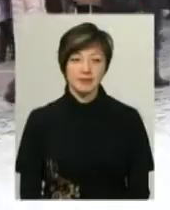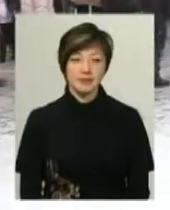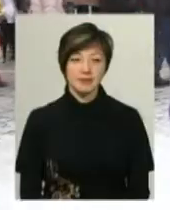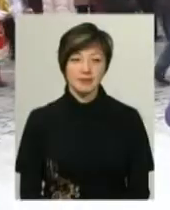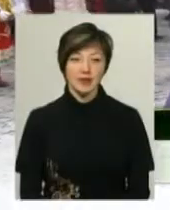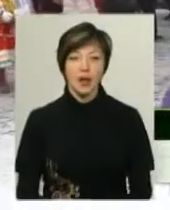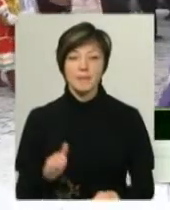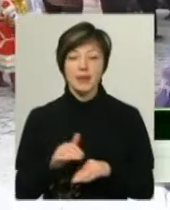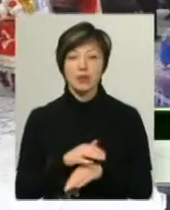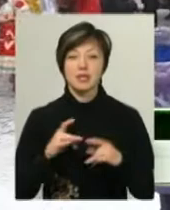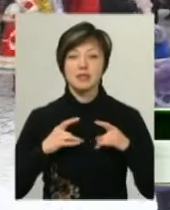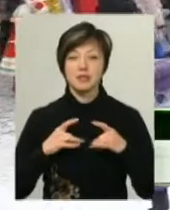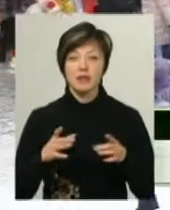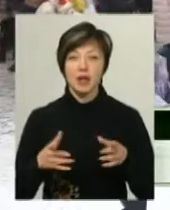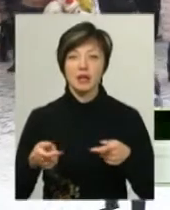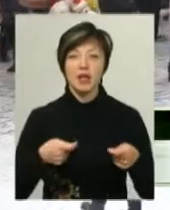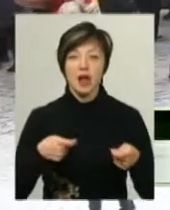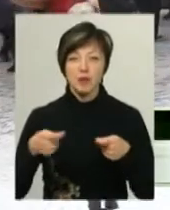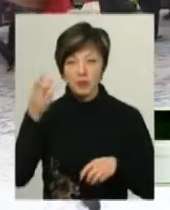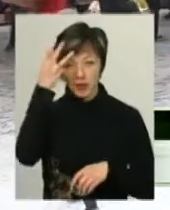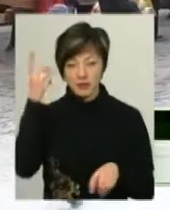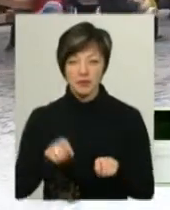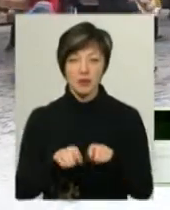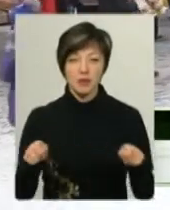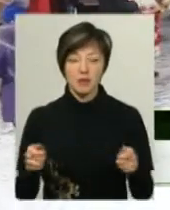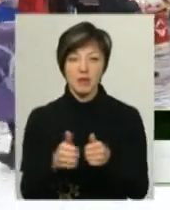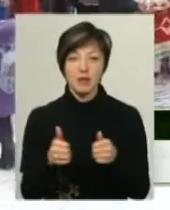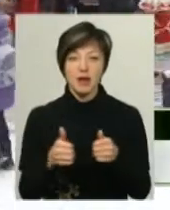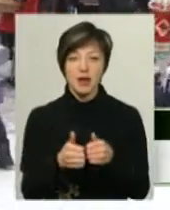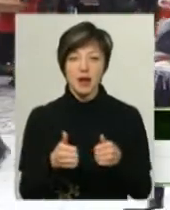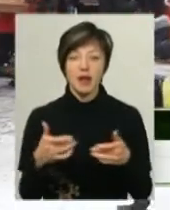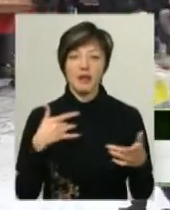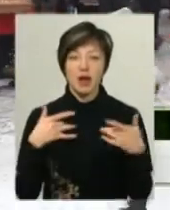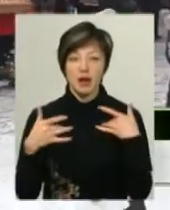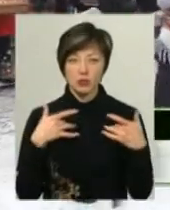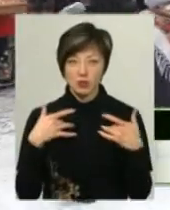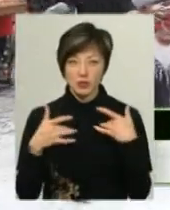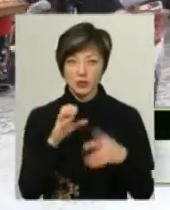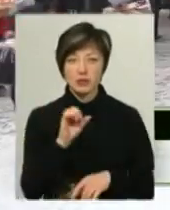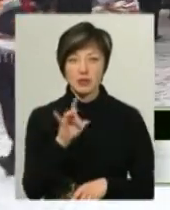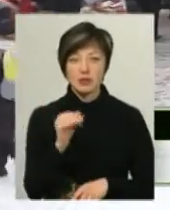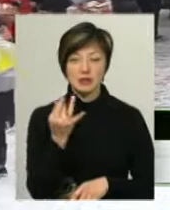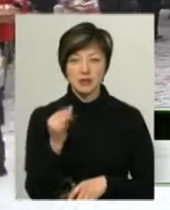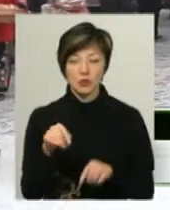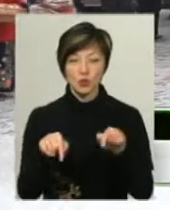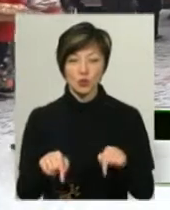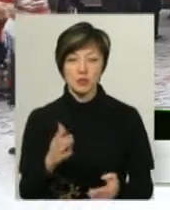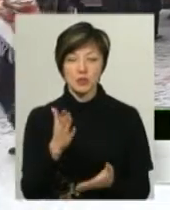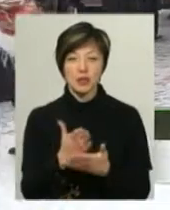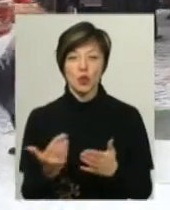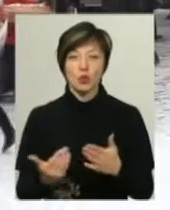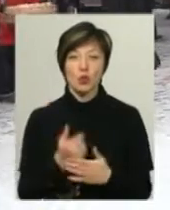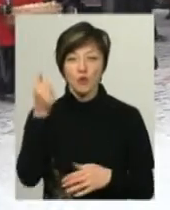Благодійний різдвяний ярмарок у Хмельницькому відкрили біля театру Старицького, де ми зараз і знаходимося. Тут представлено